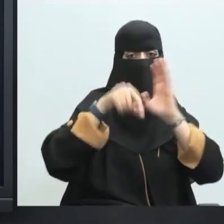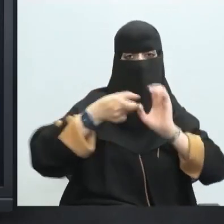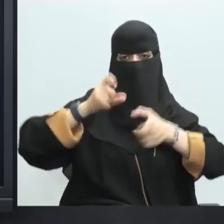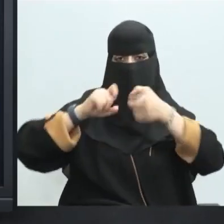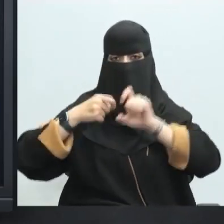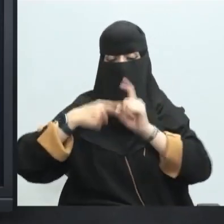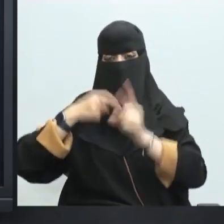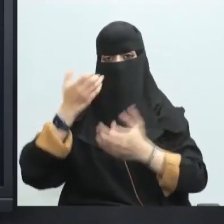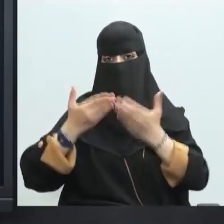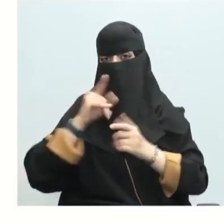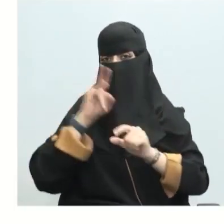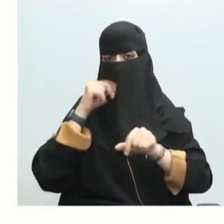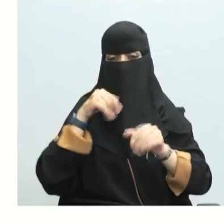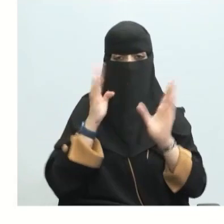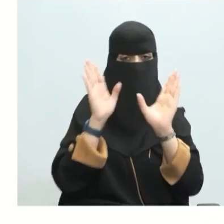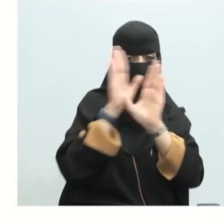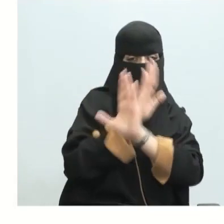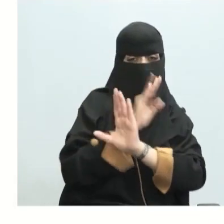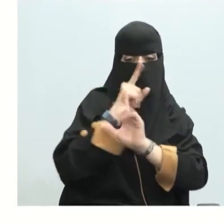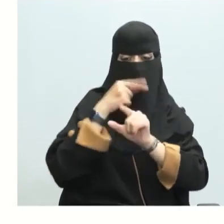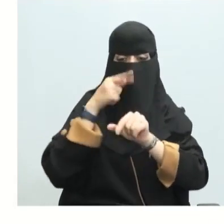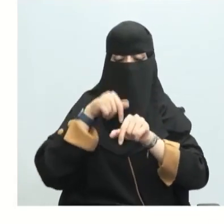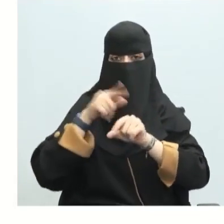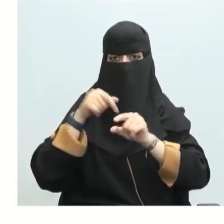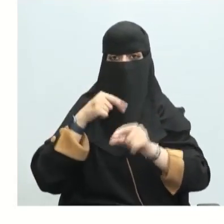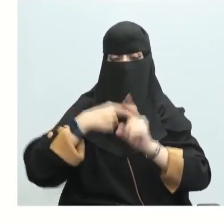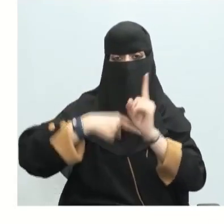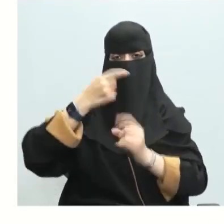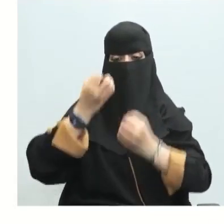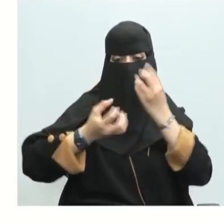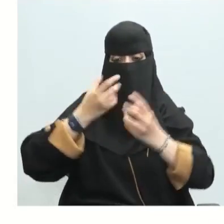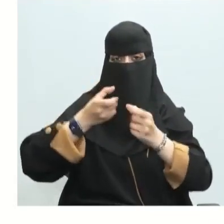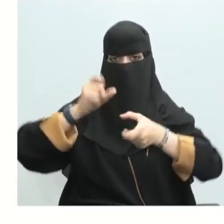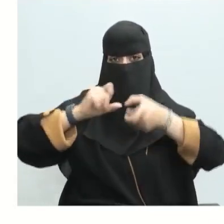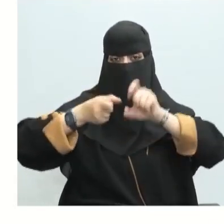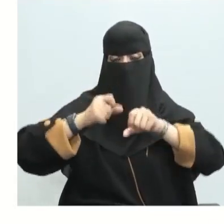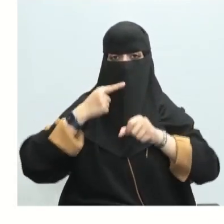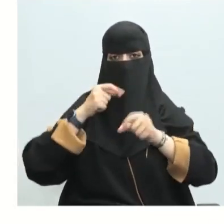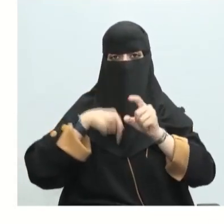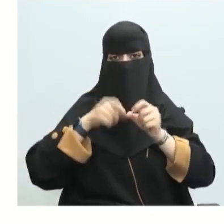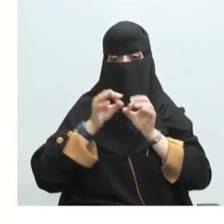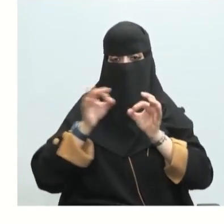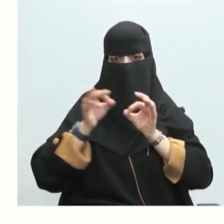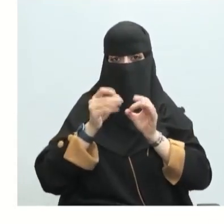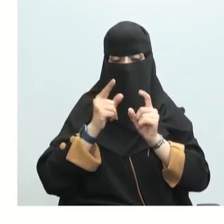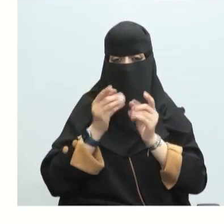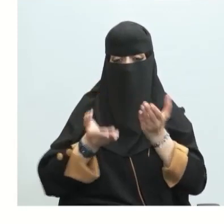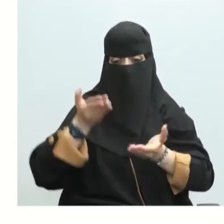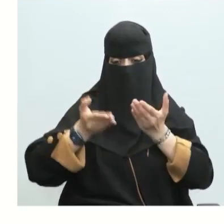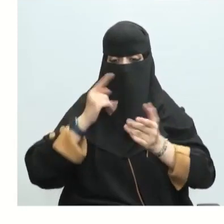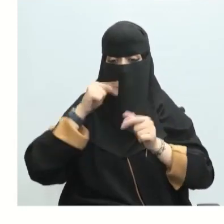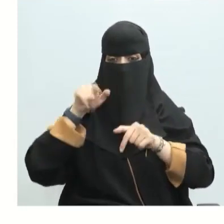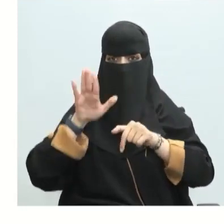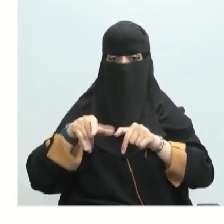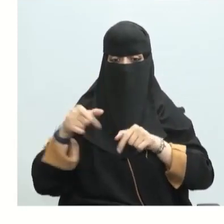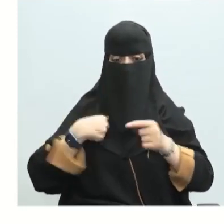القياسية حتى لا يكون هناك لبس عليك حرارة التكوين القياسية ستكون هنا النوت إذن نستعمل للدلتا إتش